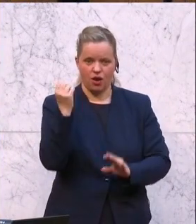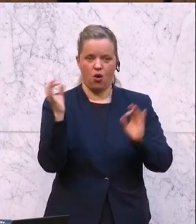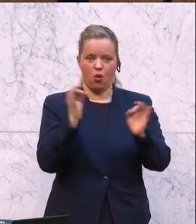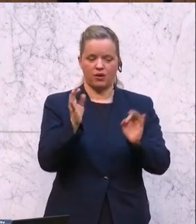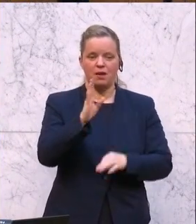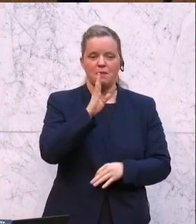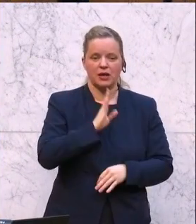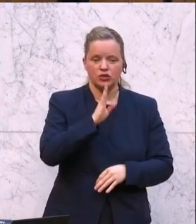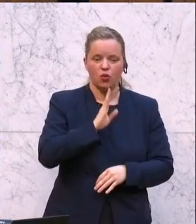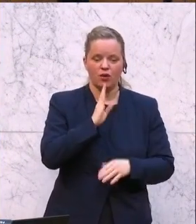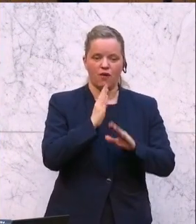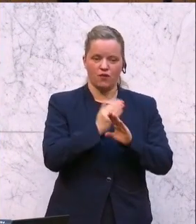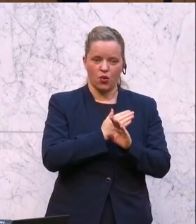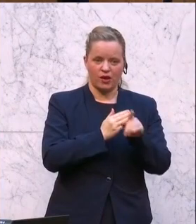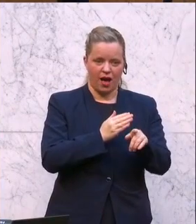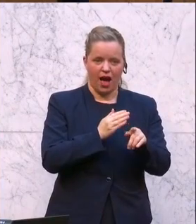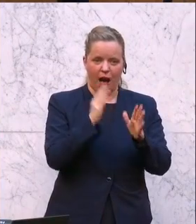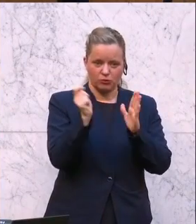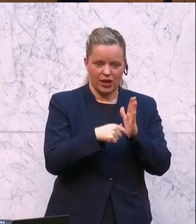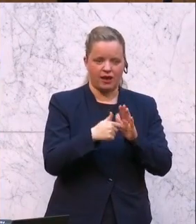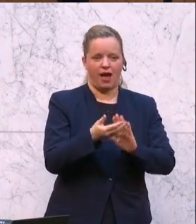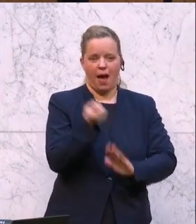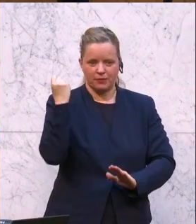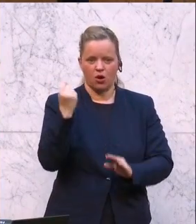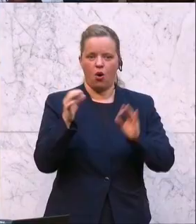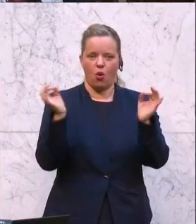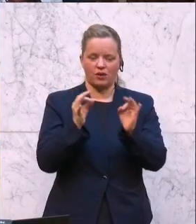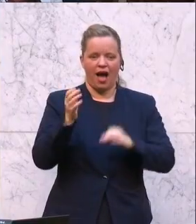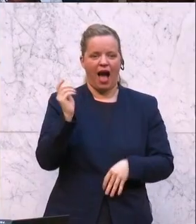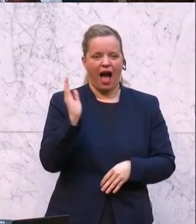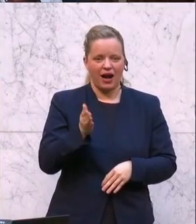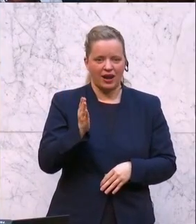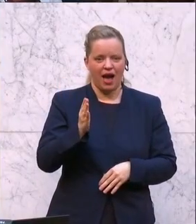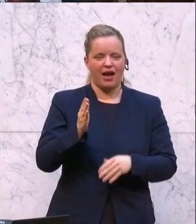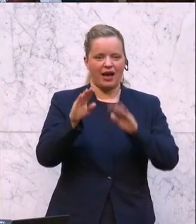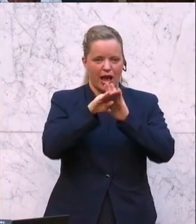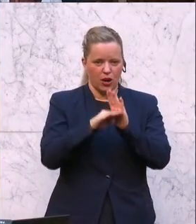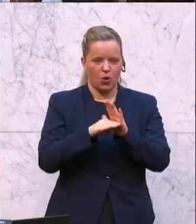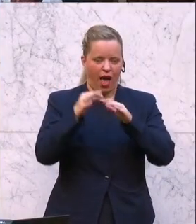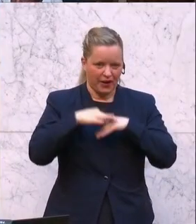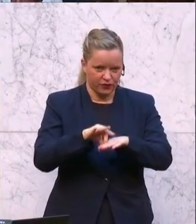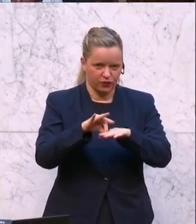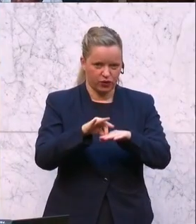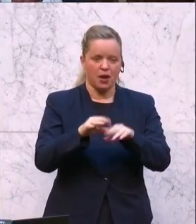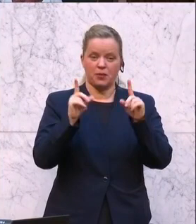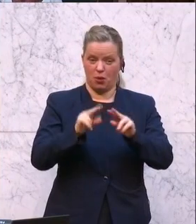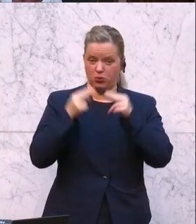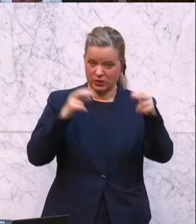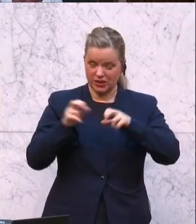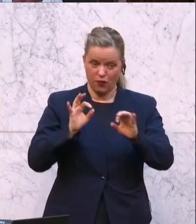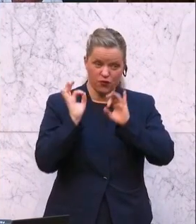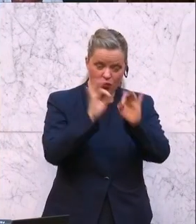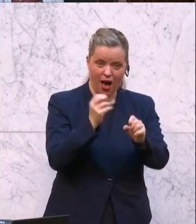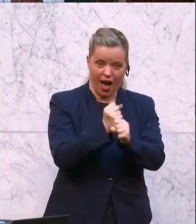Pensionen eingeführt, die Hacklerregelung eingeführt. Wissen Sie, was ich Ihnen sage? Nicht diese Bundesregierung hat etwas für die Arbeitnehmerinnen und